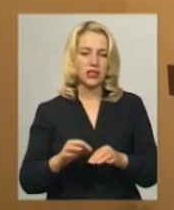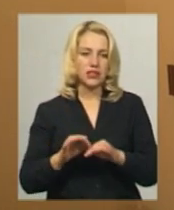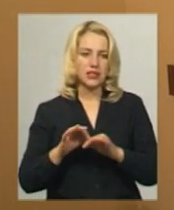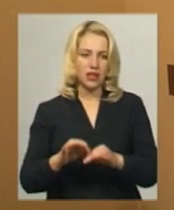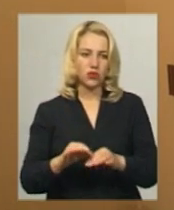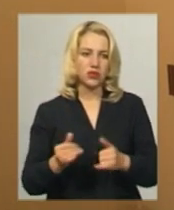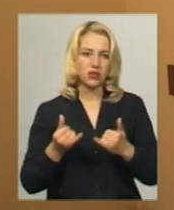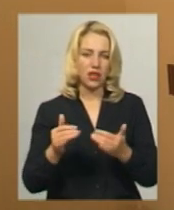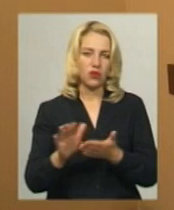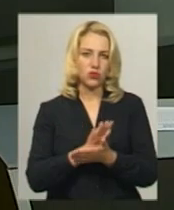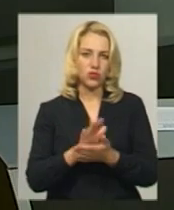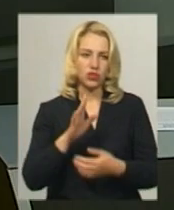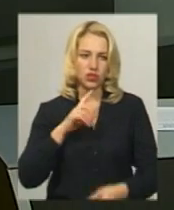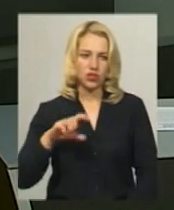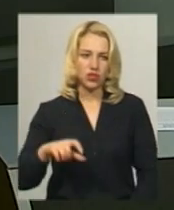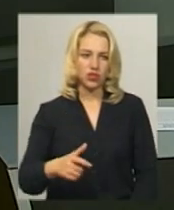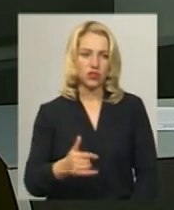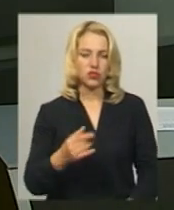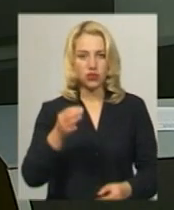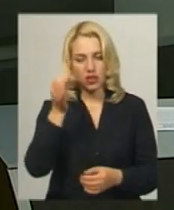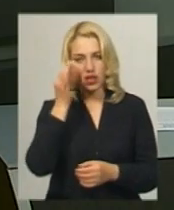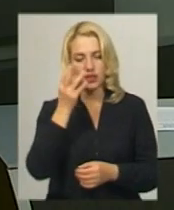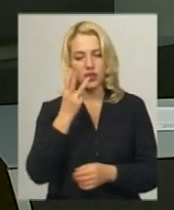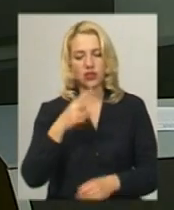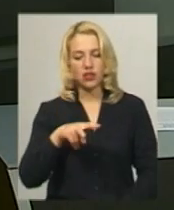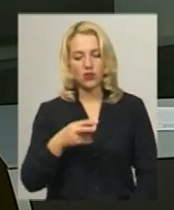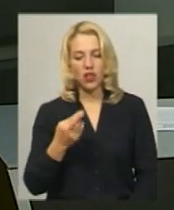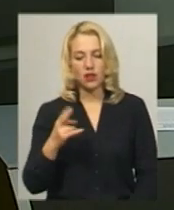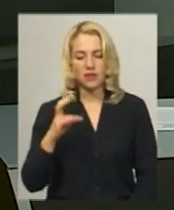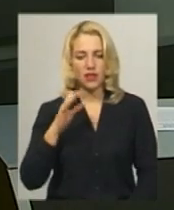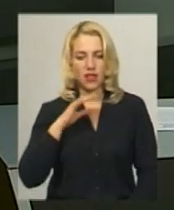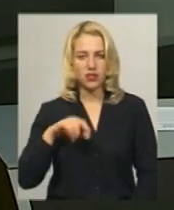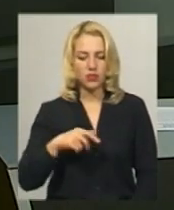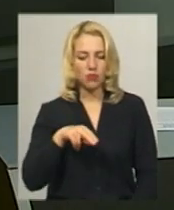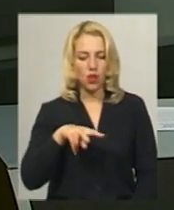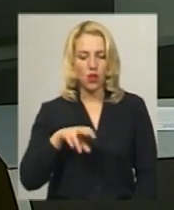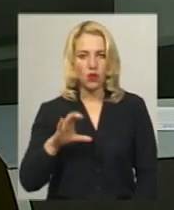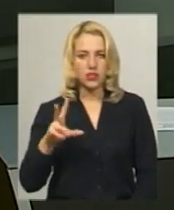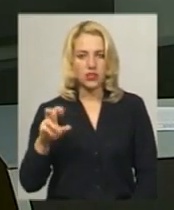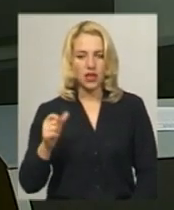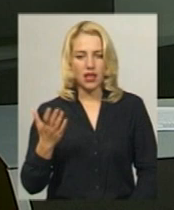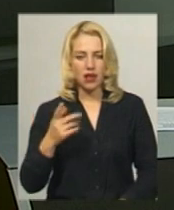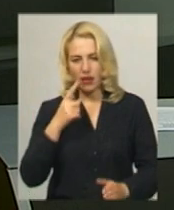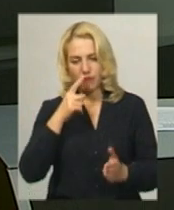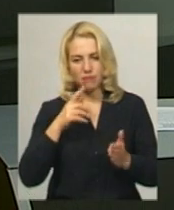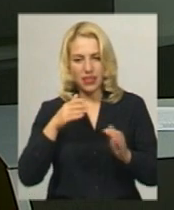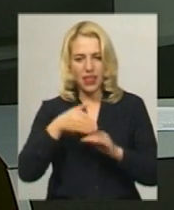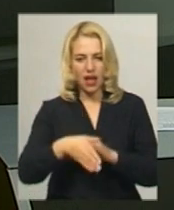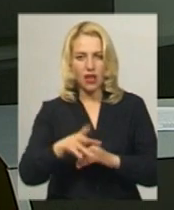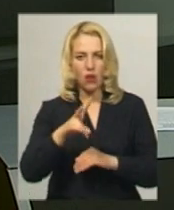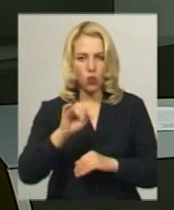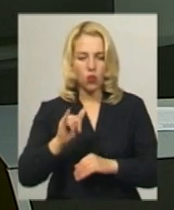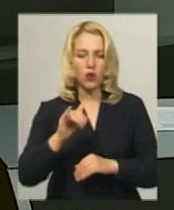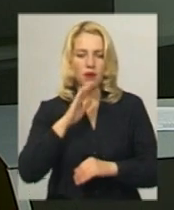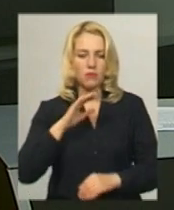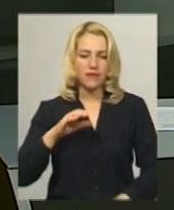очищення. Нагадаю, 3 липня на річці Плоска, яка впадає у Південний Бух, зафіксували загибель риби.